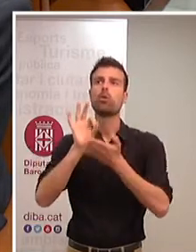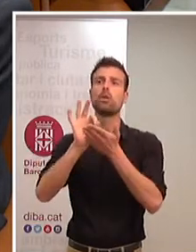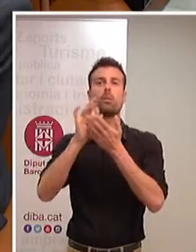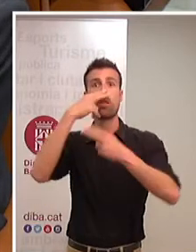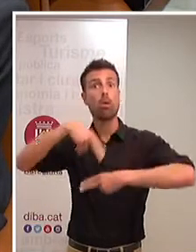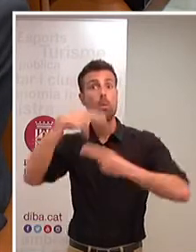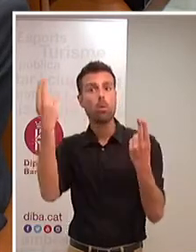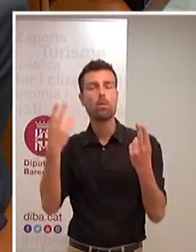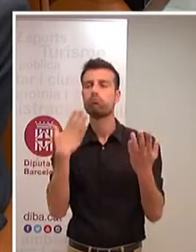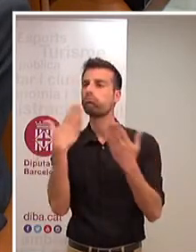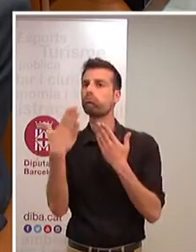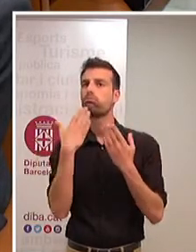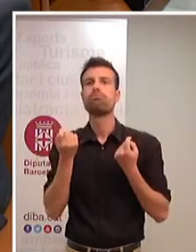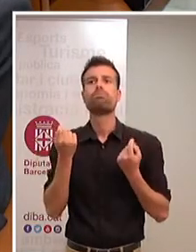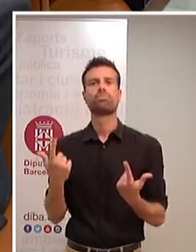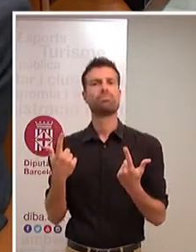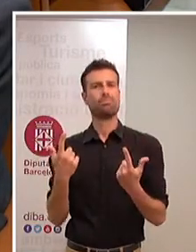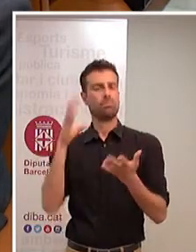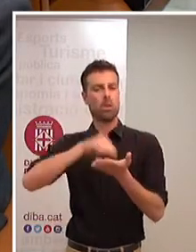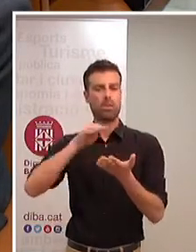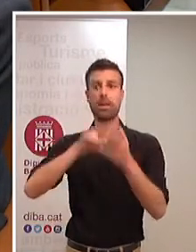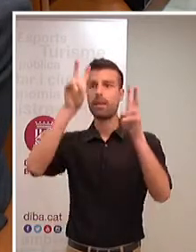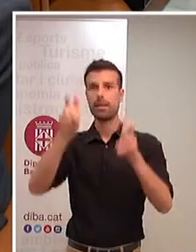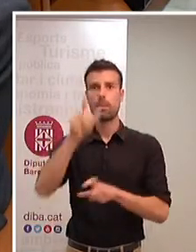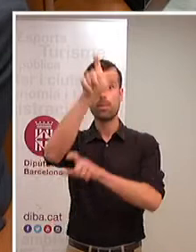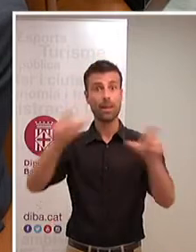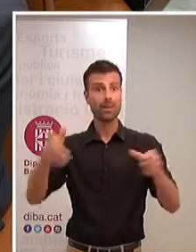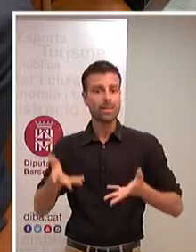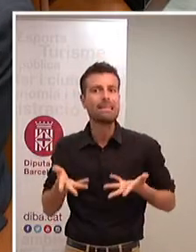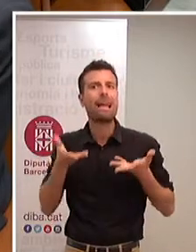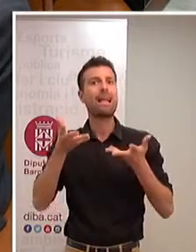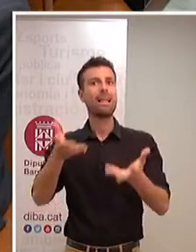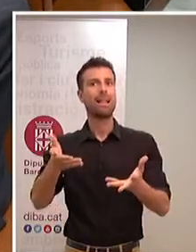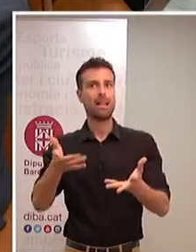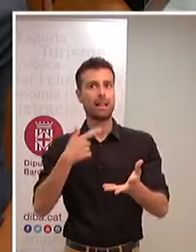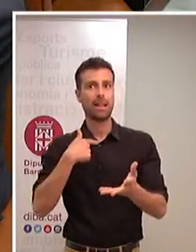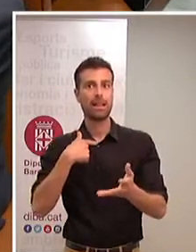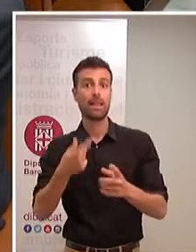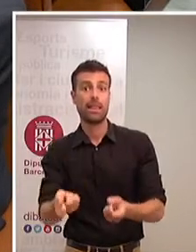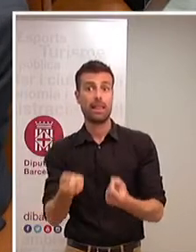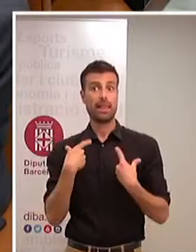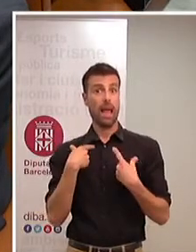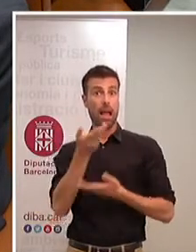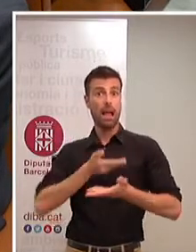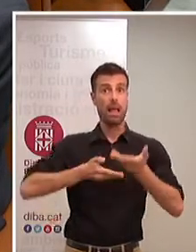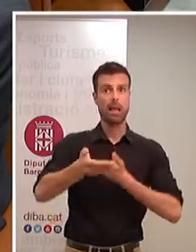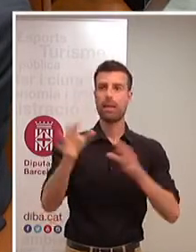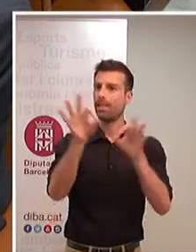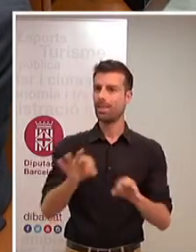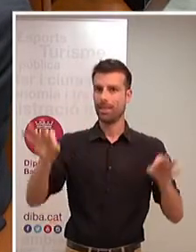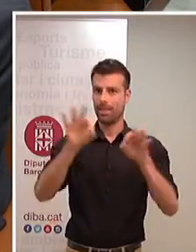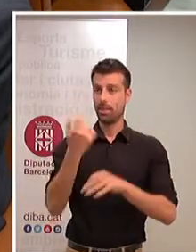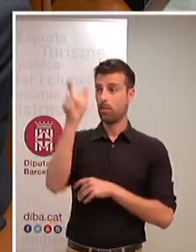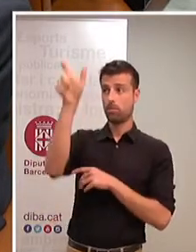poc del bé comú, que és aquesta dedicació a favor dels altres sense esperar res a canvi i que amb la persona que vostè s'ha